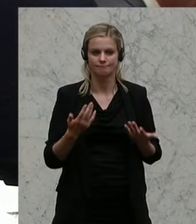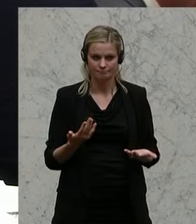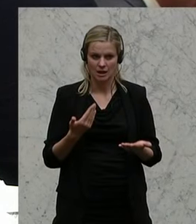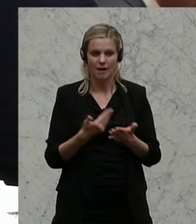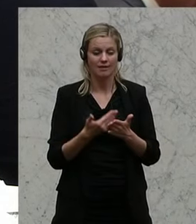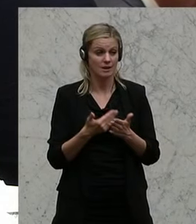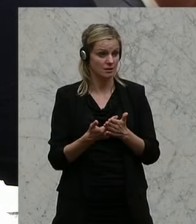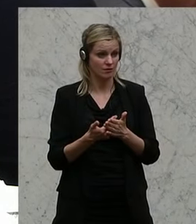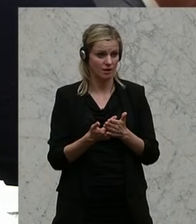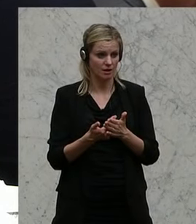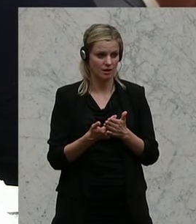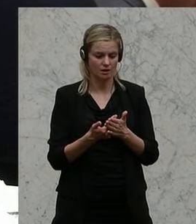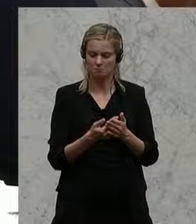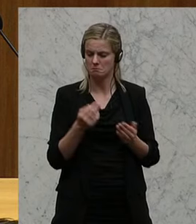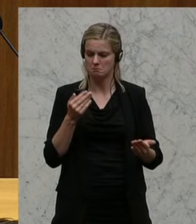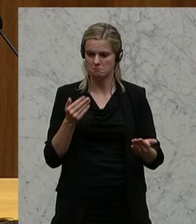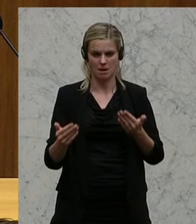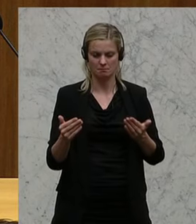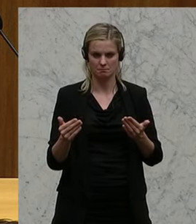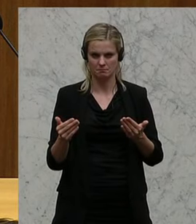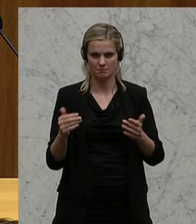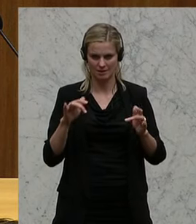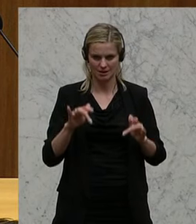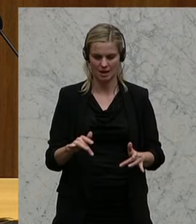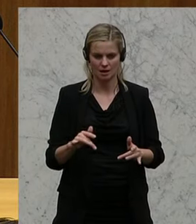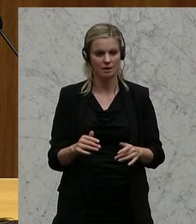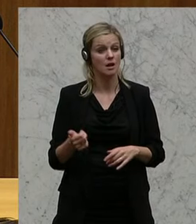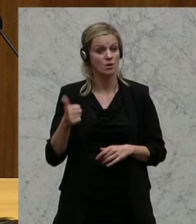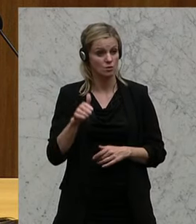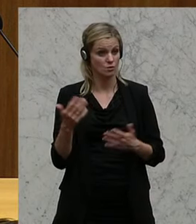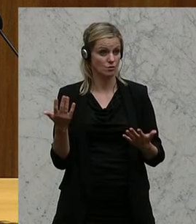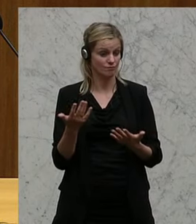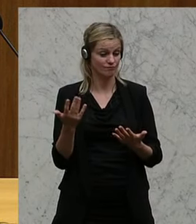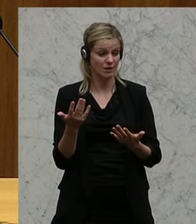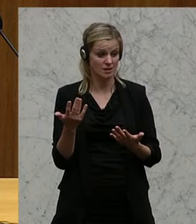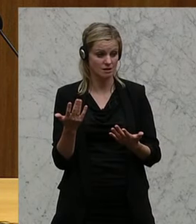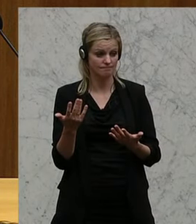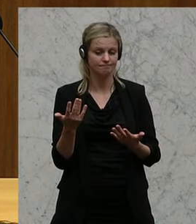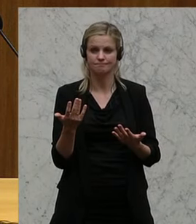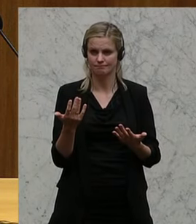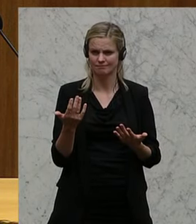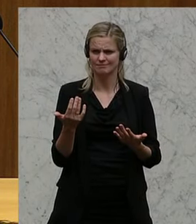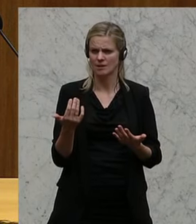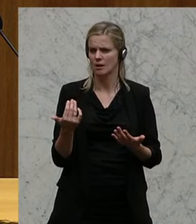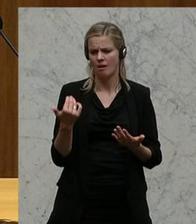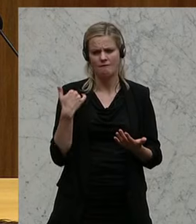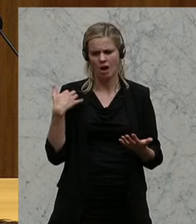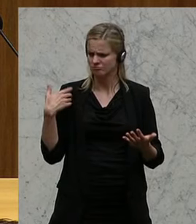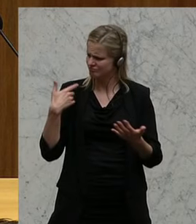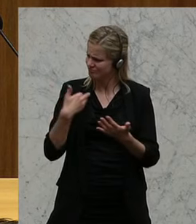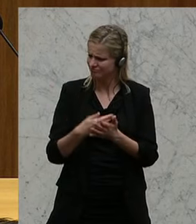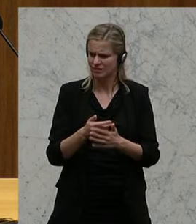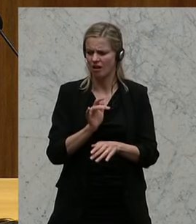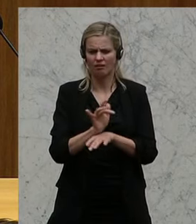zeigt ja mal schon diese krassen Unterschiede. Dann kommt etwas dazu, und das haben wir ja schon immer auch massivst kritisiert,